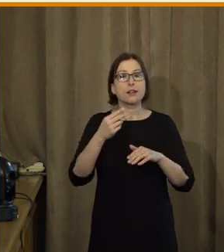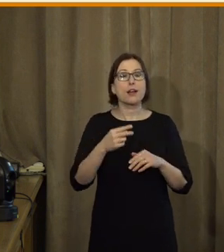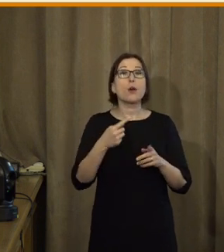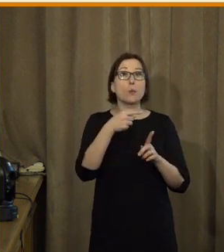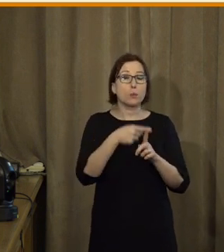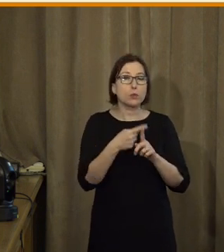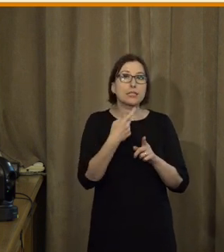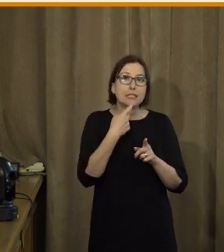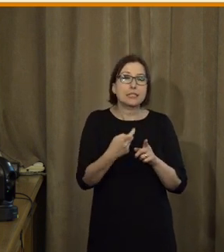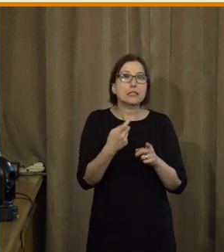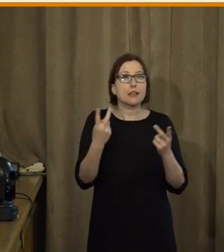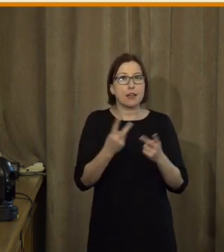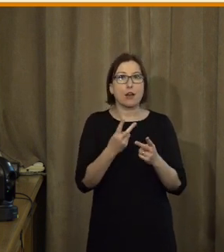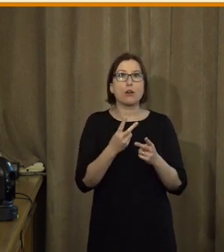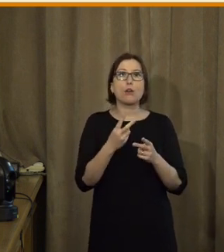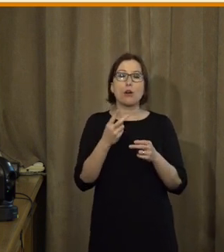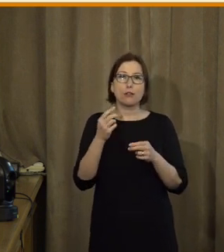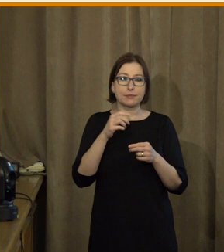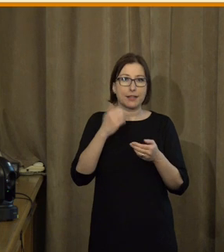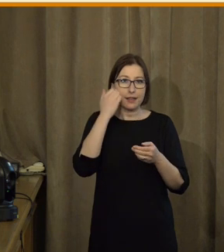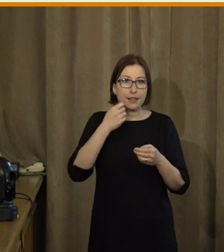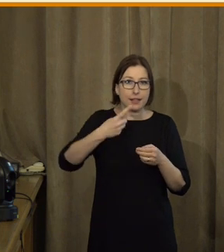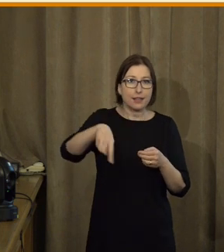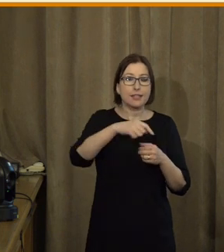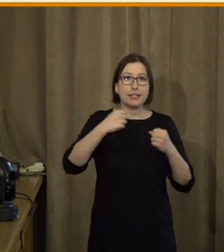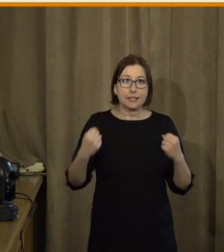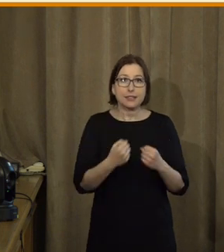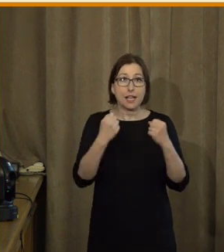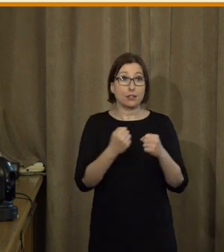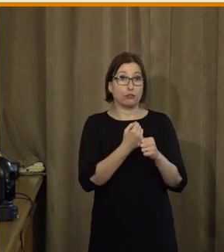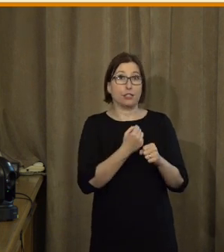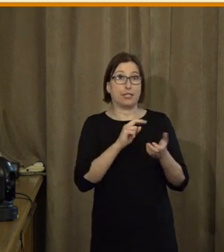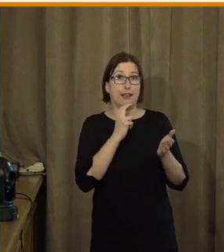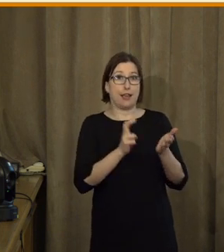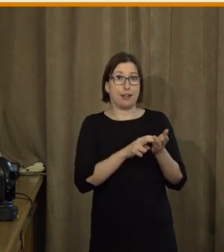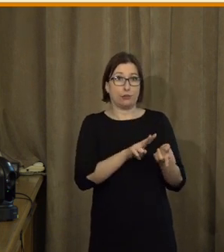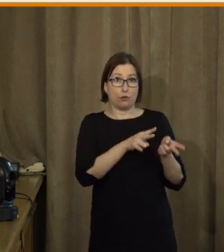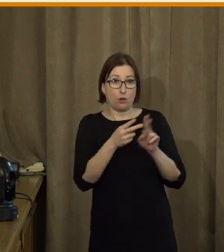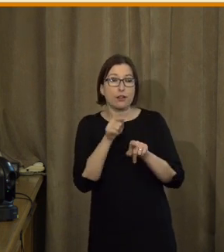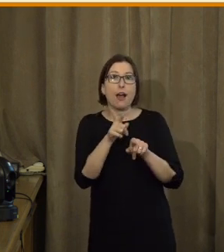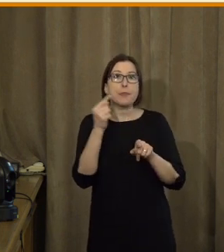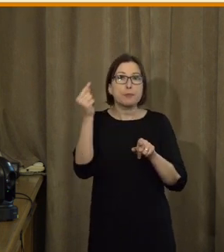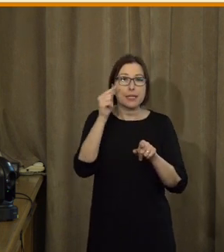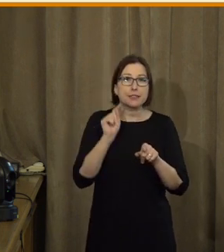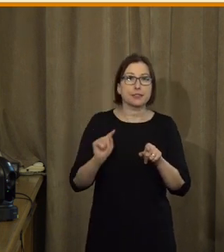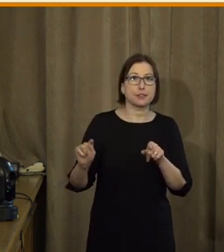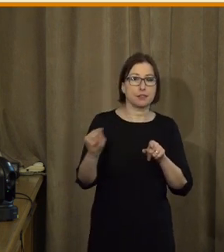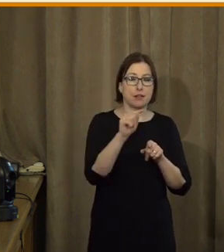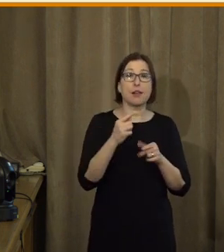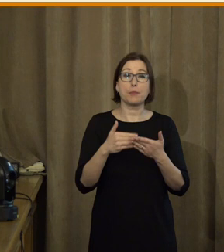aby se tady vůbec jako rozvinula, byla funkční a dostatečně efektivní a k tomu podnikáme další kroky. Takže mimo jiné